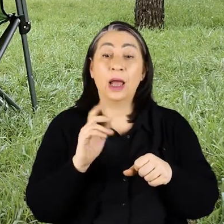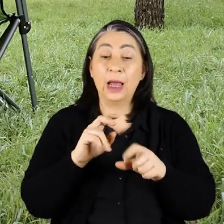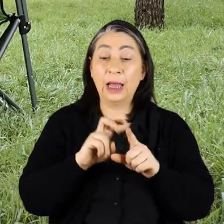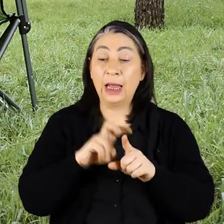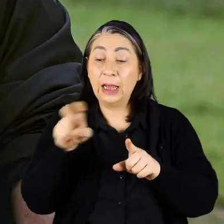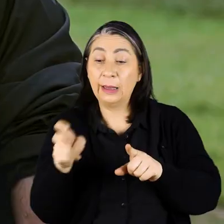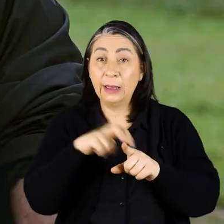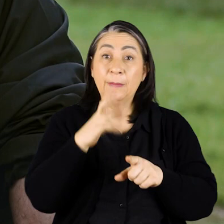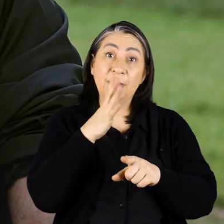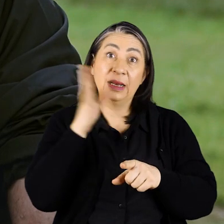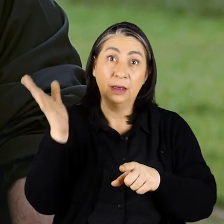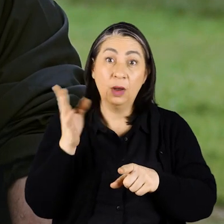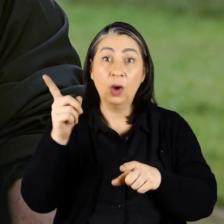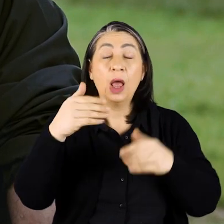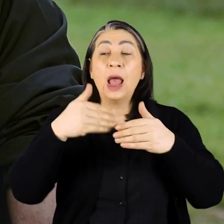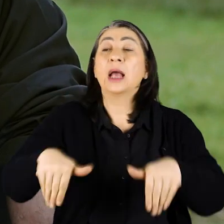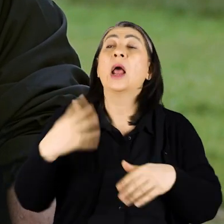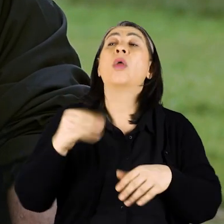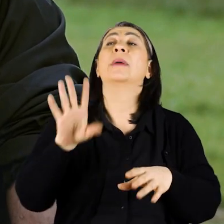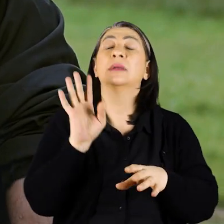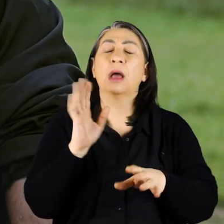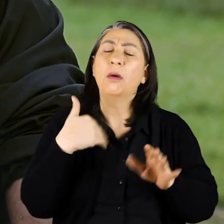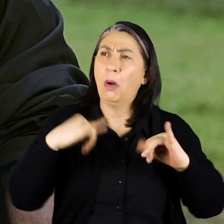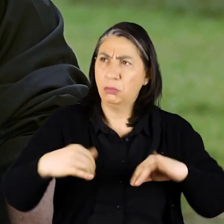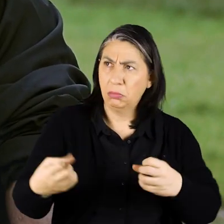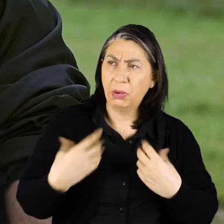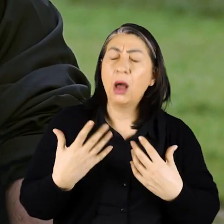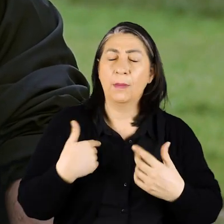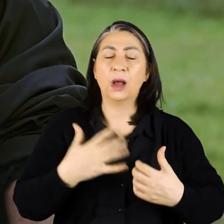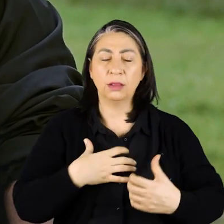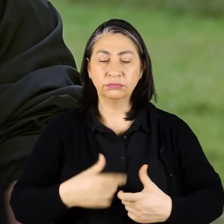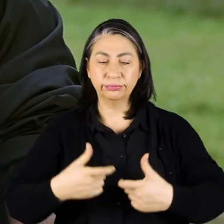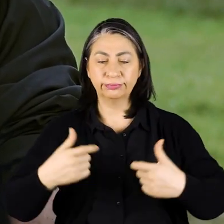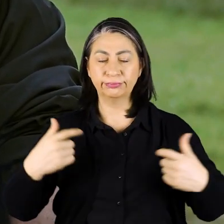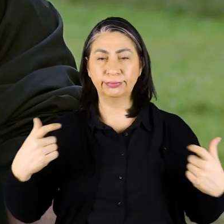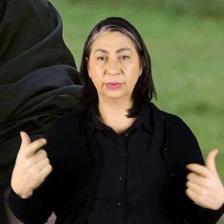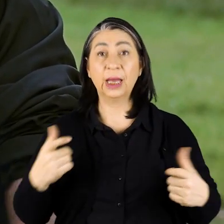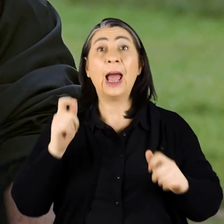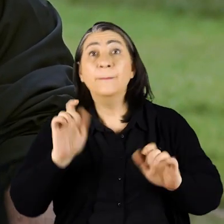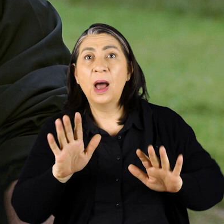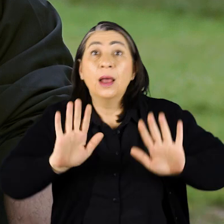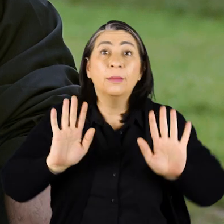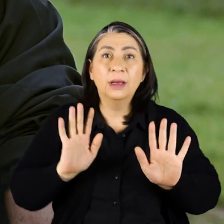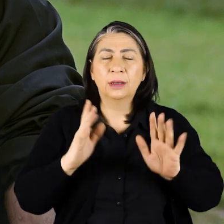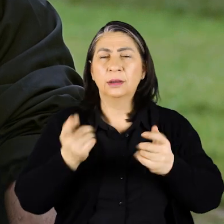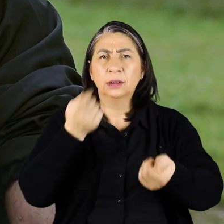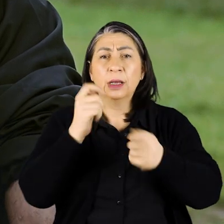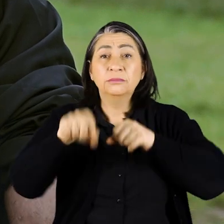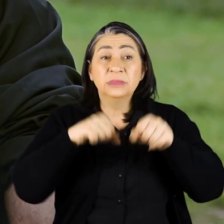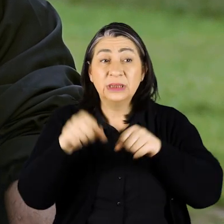atladığını zıpladığını O zaman bana engel olmadıkları için böyle geliştim O zaman bana işte yapma etme ya da bisiklet